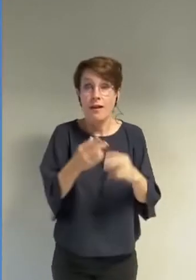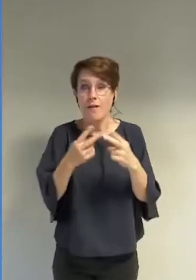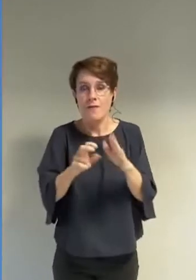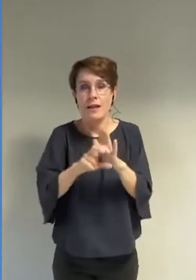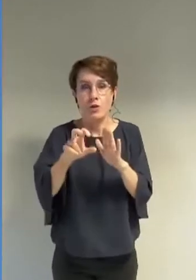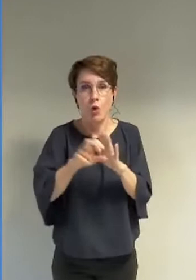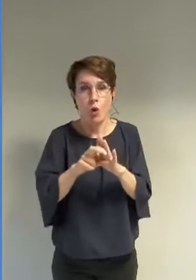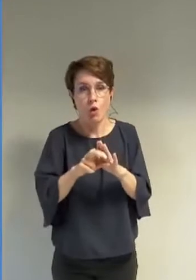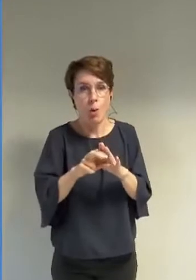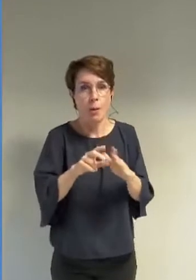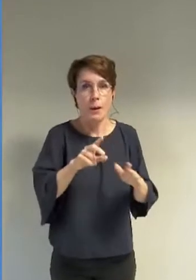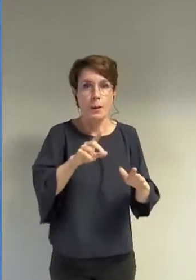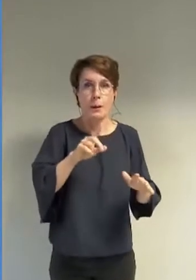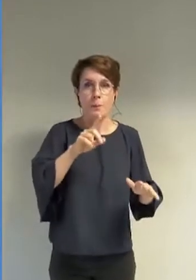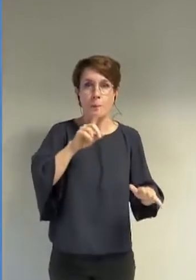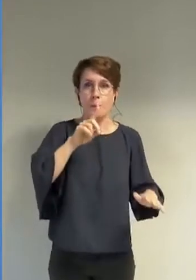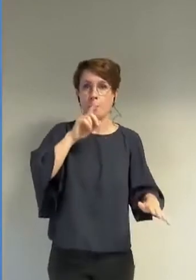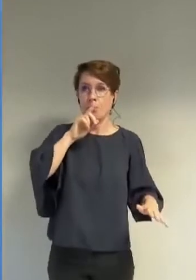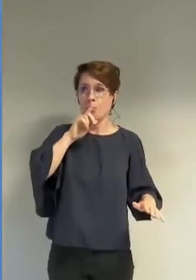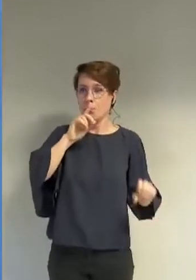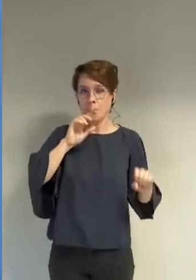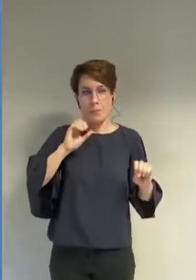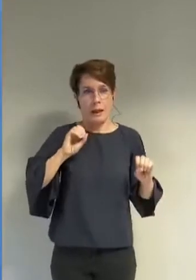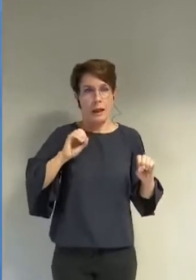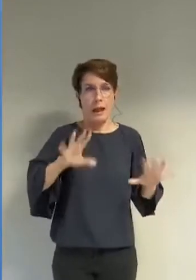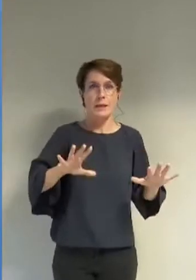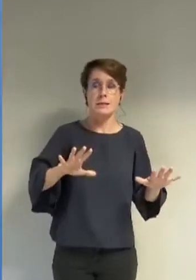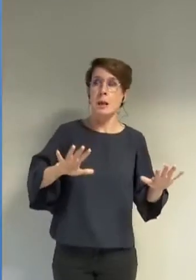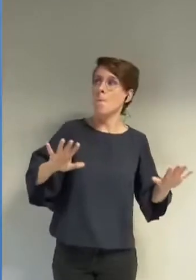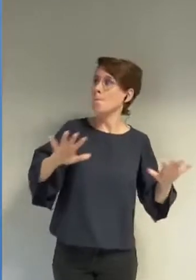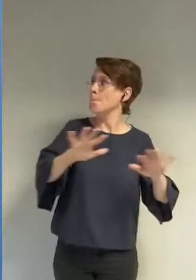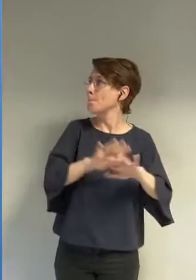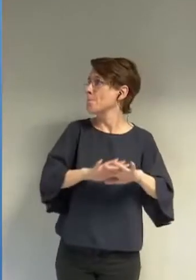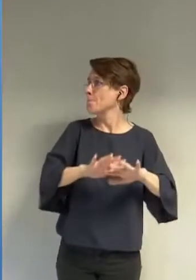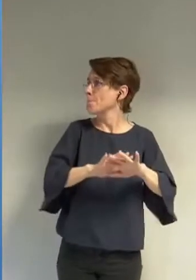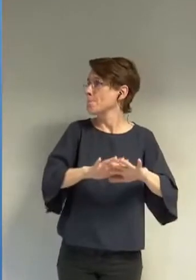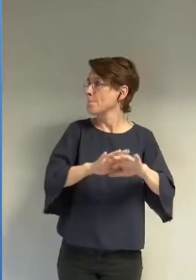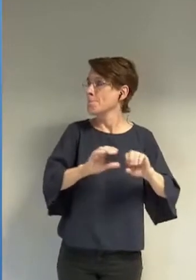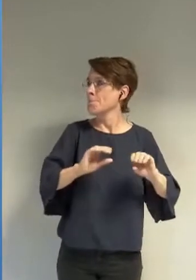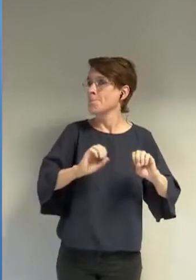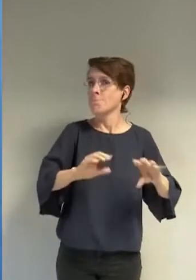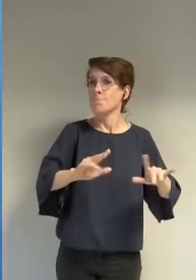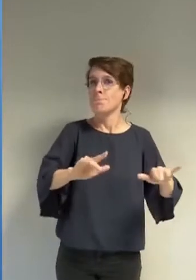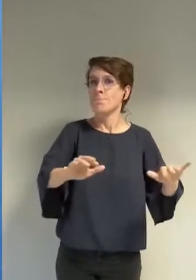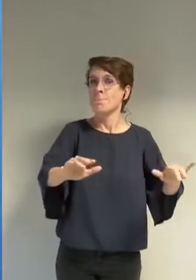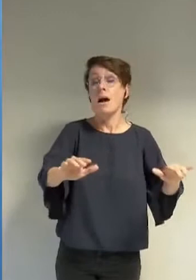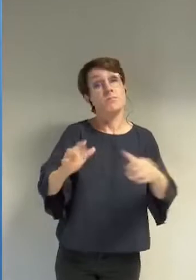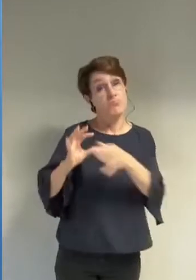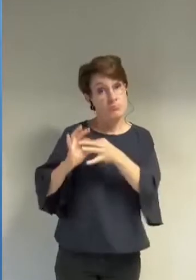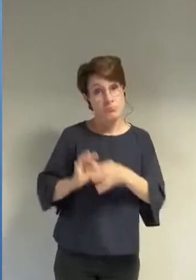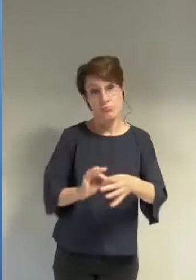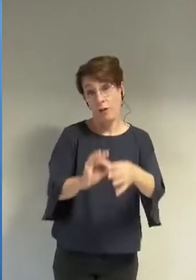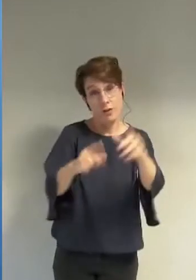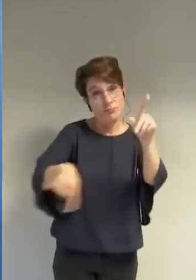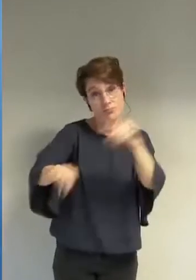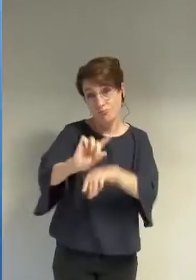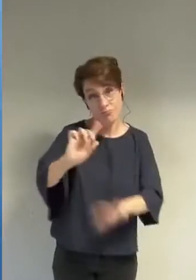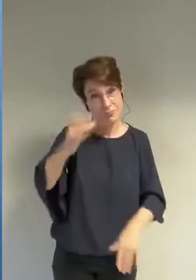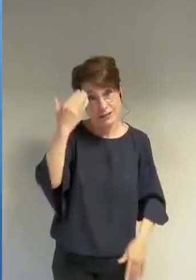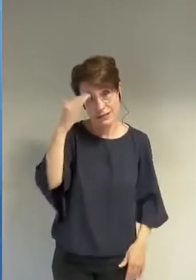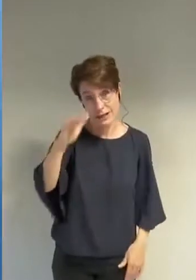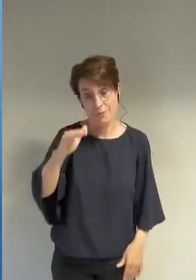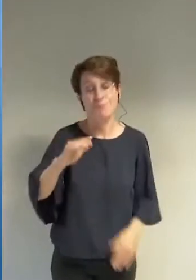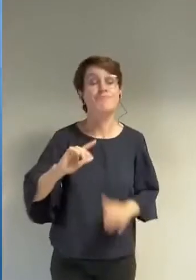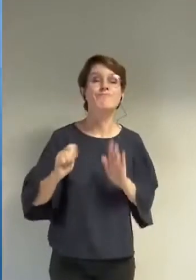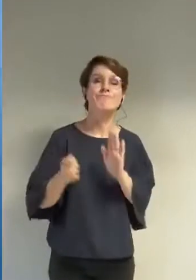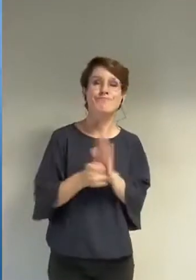laisse une brèche ouverte aux partisans du Burkini et la suite vous la connaissez tous en février